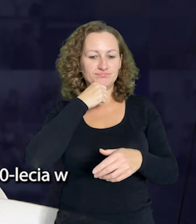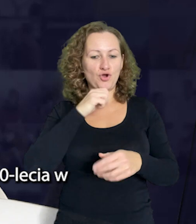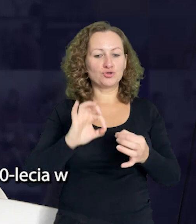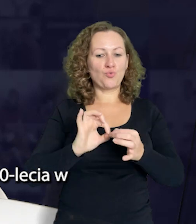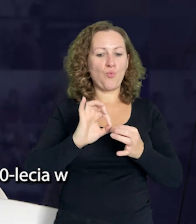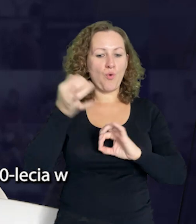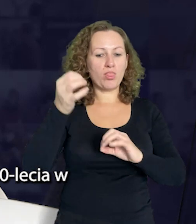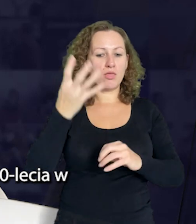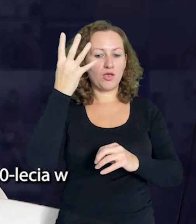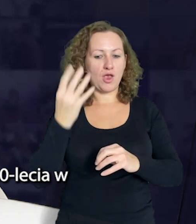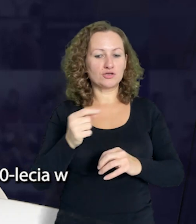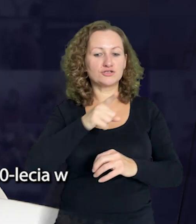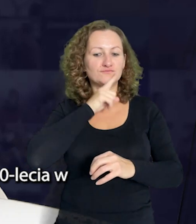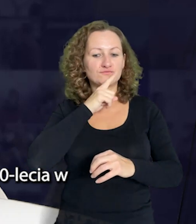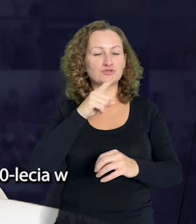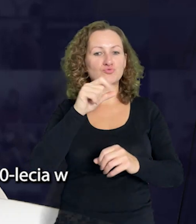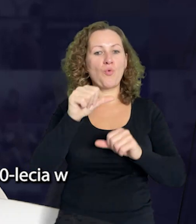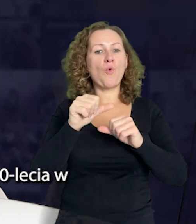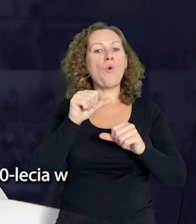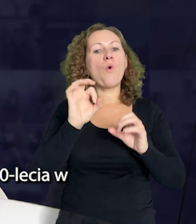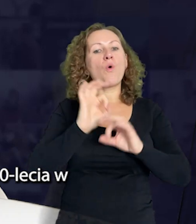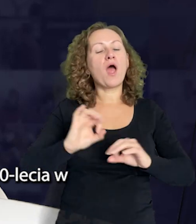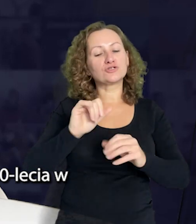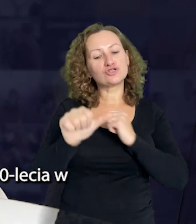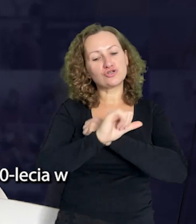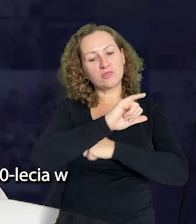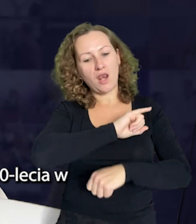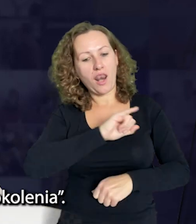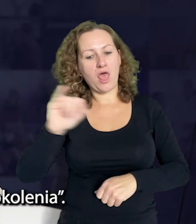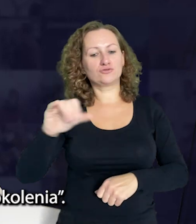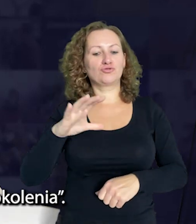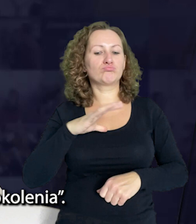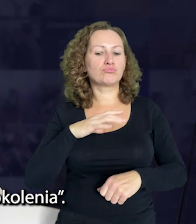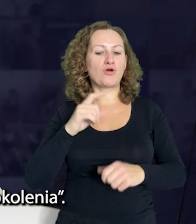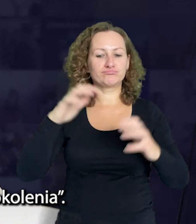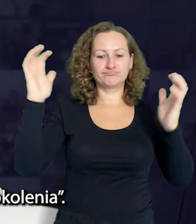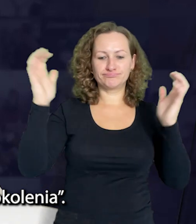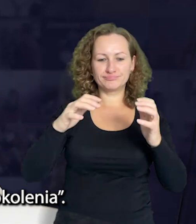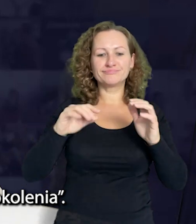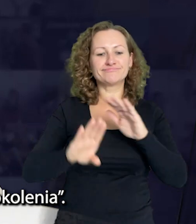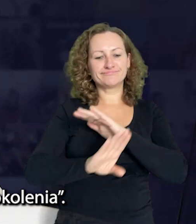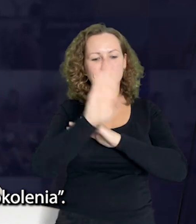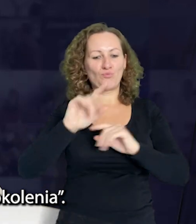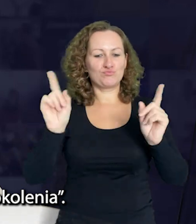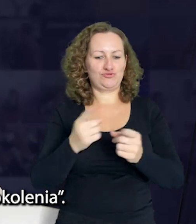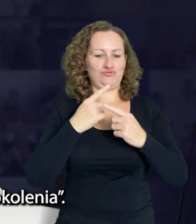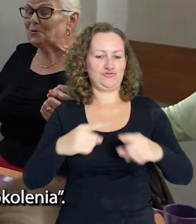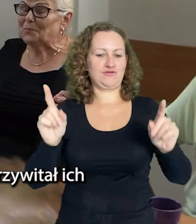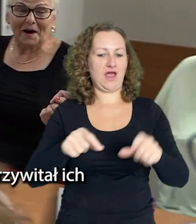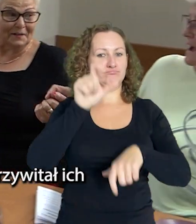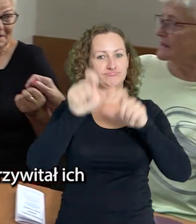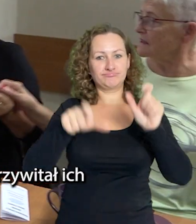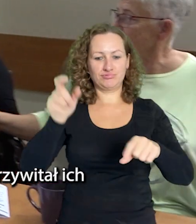W klubie seniora Złota Jesień w Świetlicy ODK na osiedlu 60-lecia w Starogardzie odbyła się natomiast inauguracja pod nazwą Muzyka Łączy